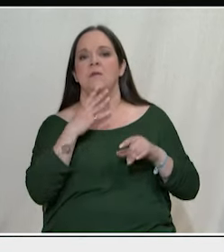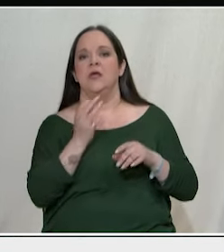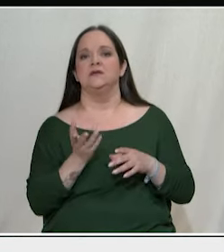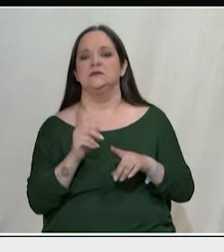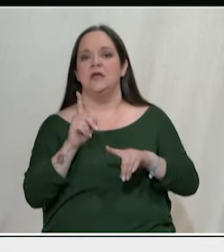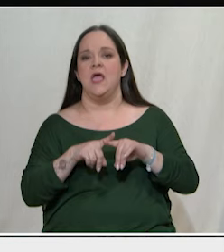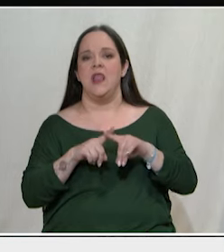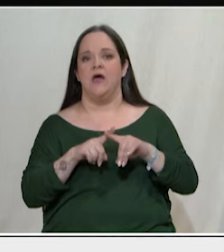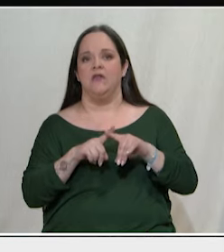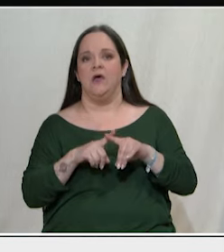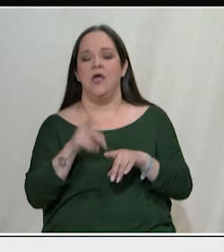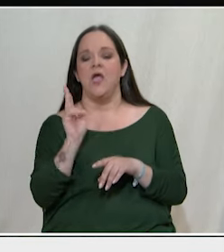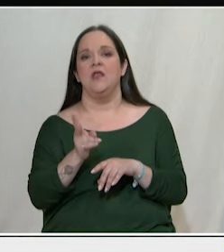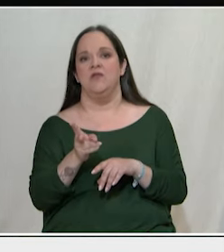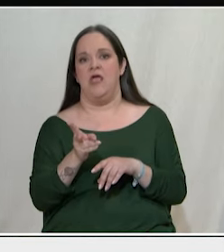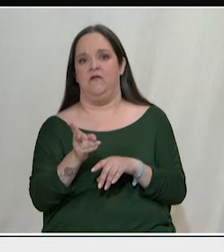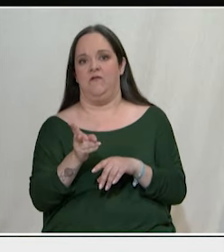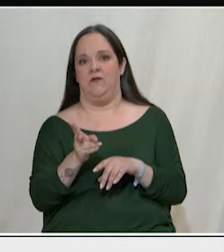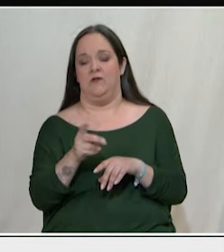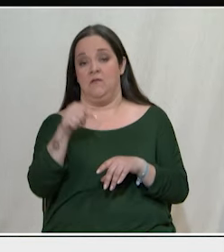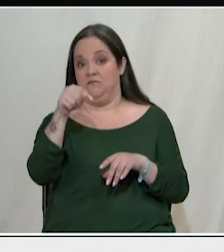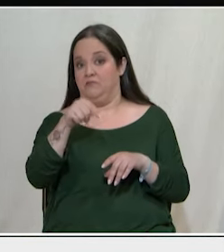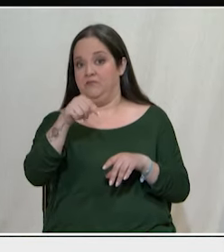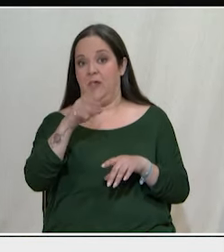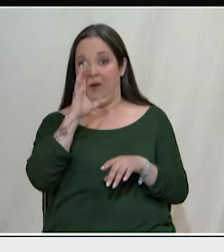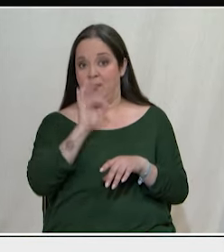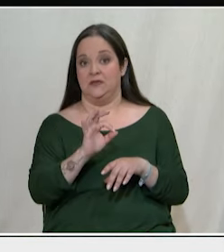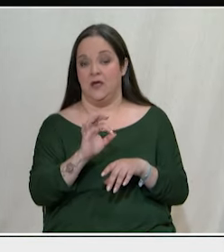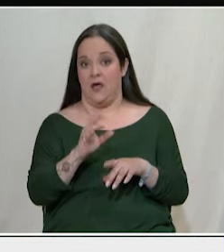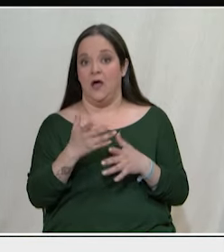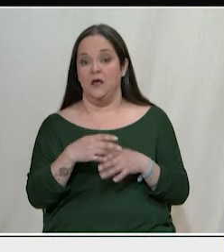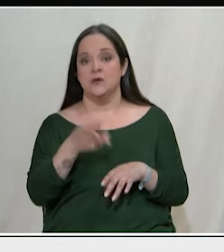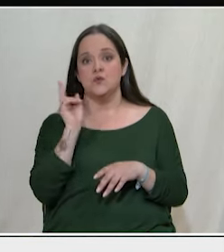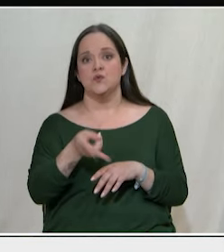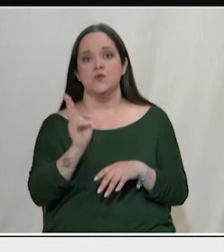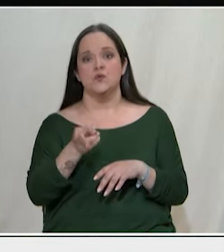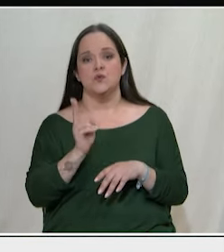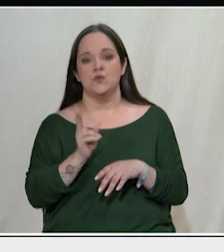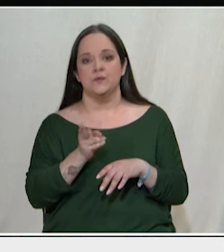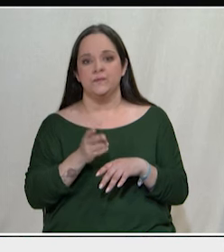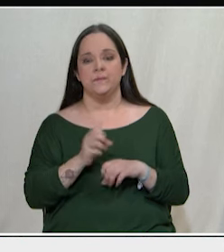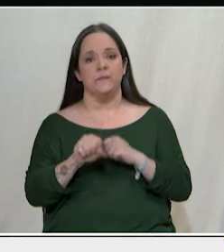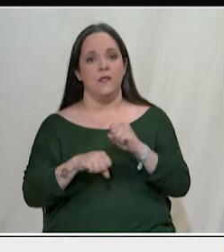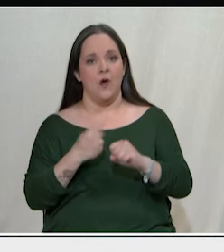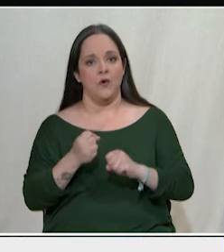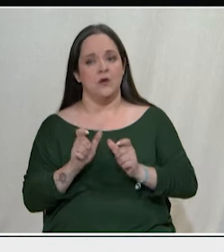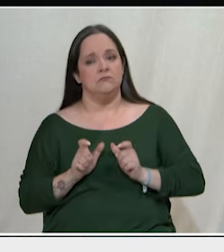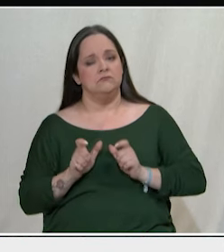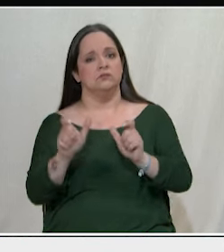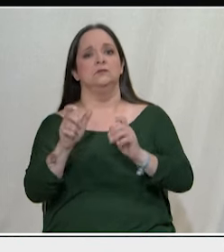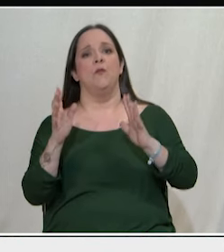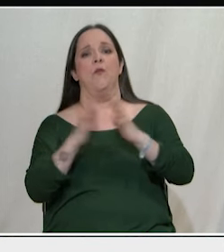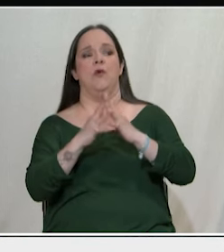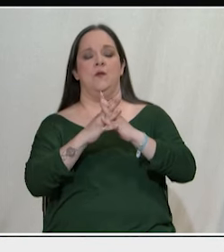ελληνικό λαό. Εδώ, είναι πραγματικά ζήτημα ζωής ή θανάτου. Ο αγώνας ενάντια στον πόλεμο,